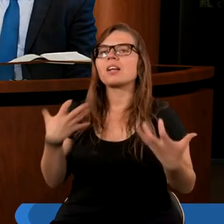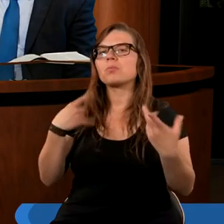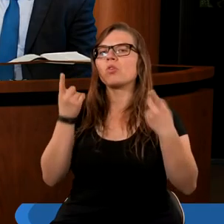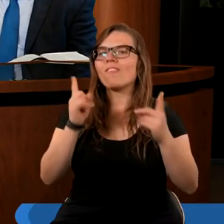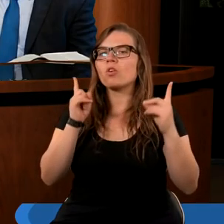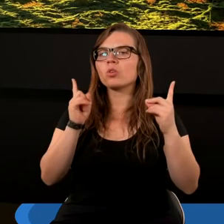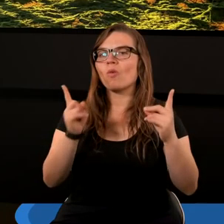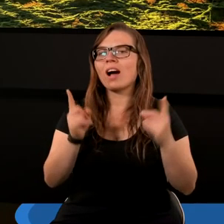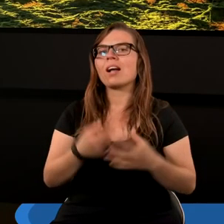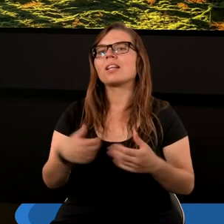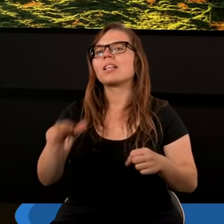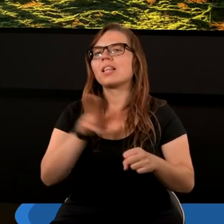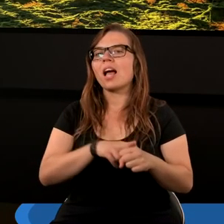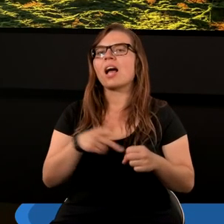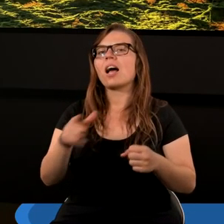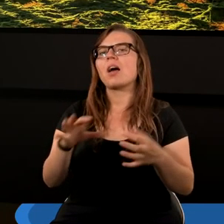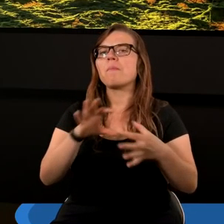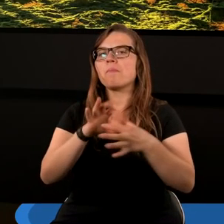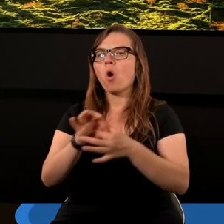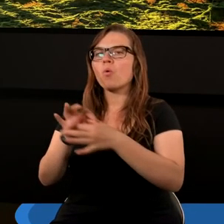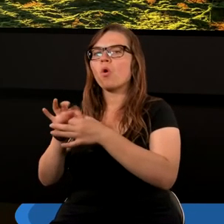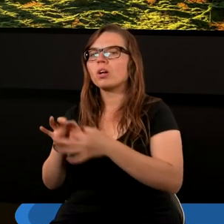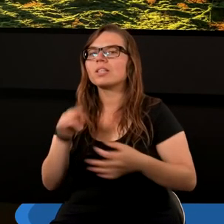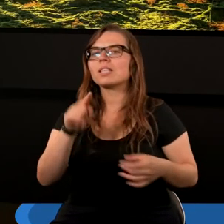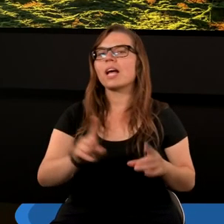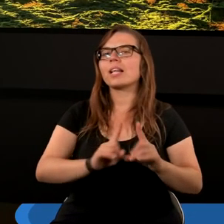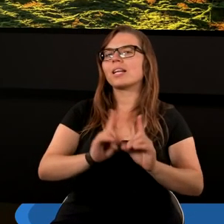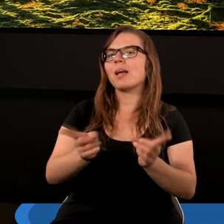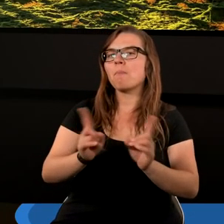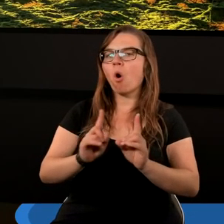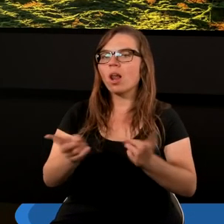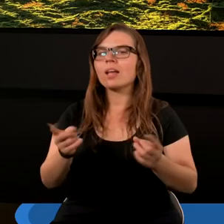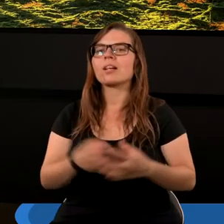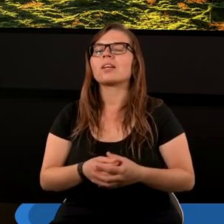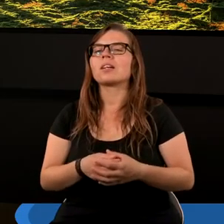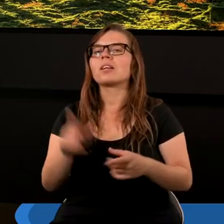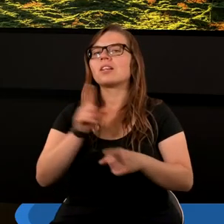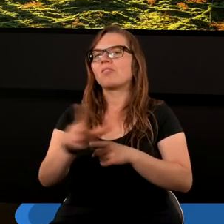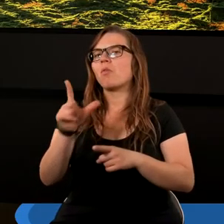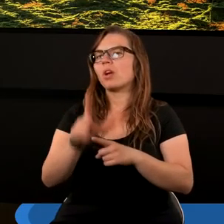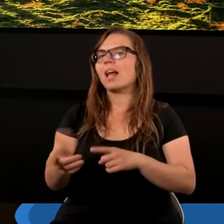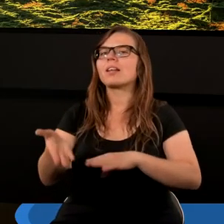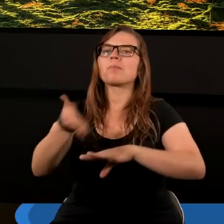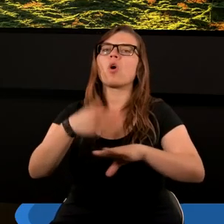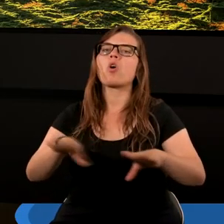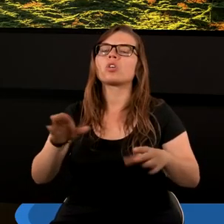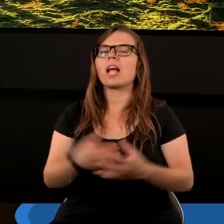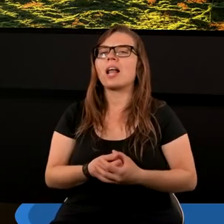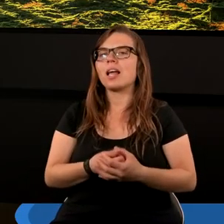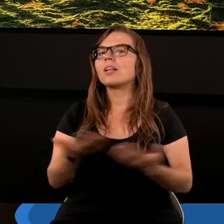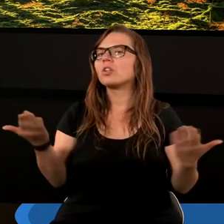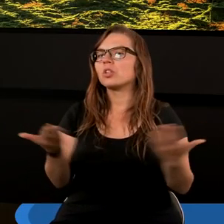zwrócić uwagę na połączenie tej symboliki z dwunastym rozdziałem,